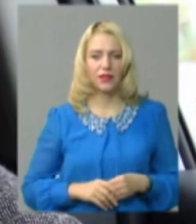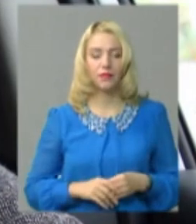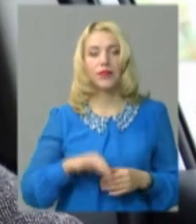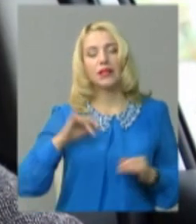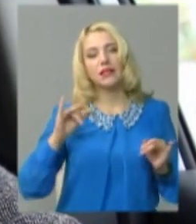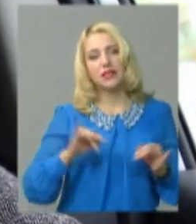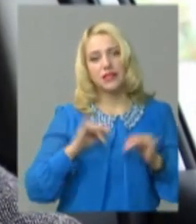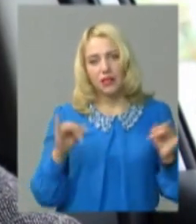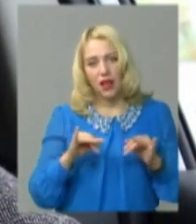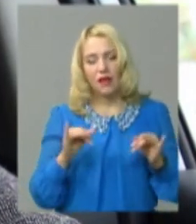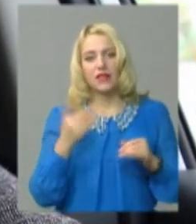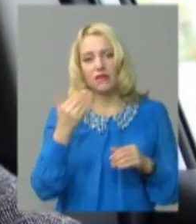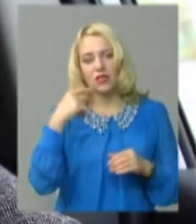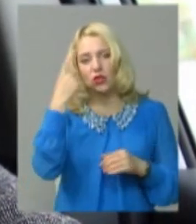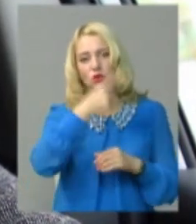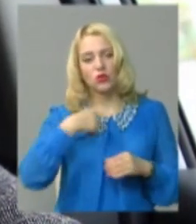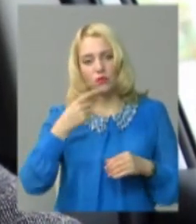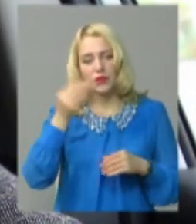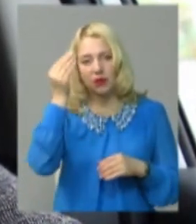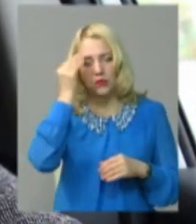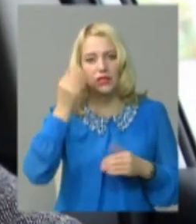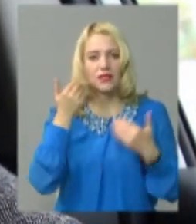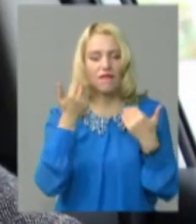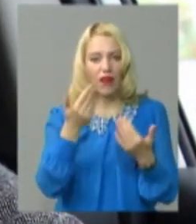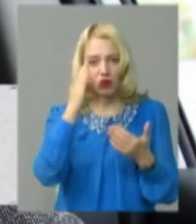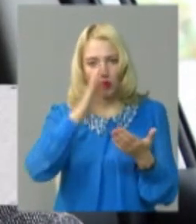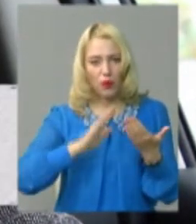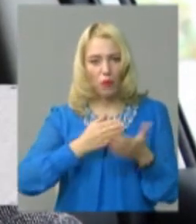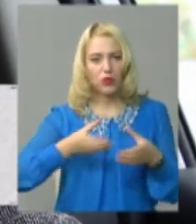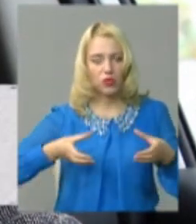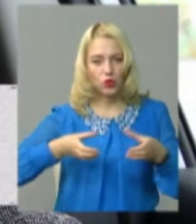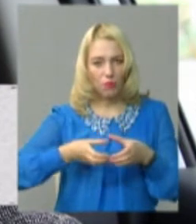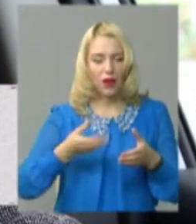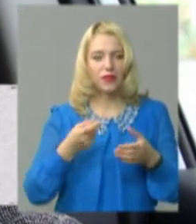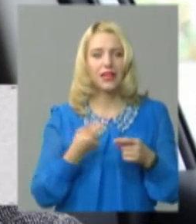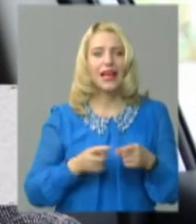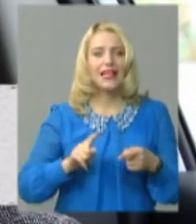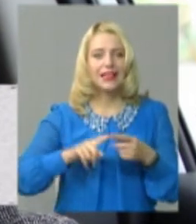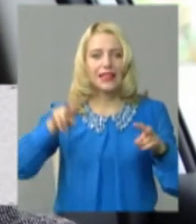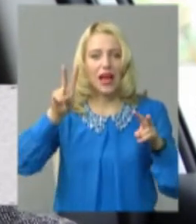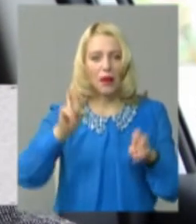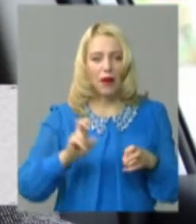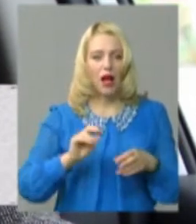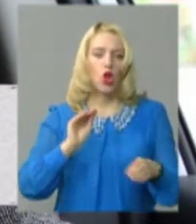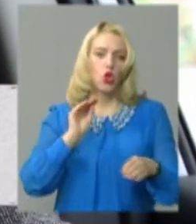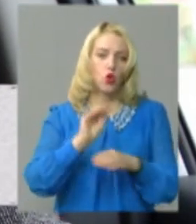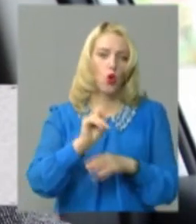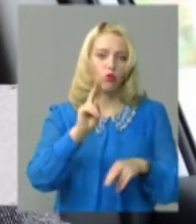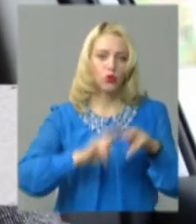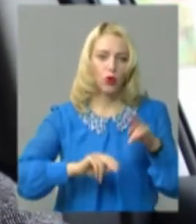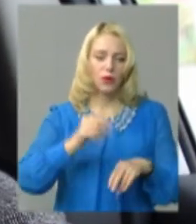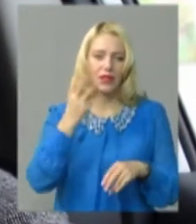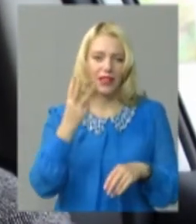Цікавить ваша особиста позиція, позиція вашої партії відносно теми добудови 3